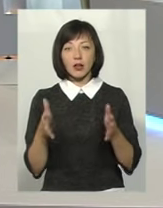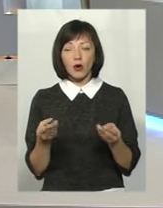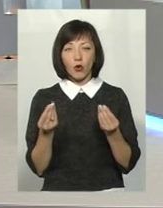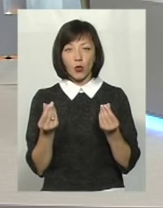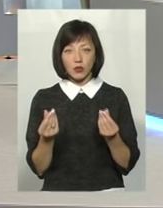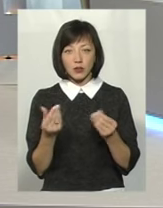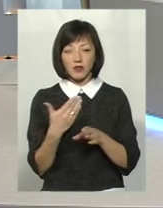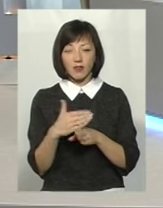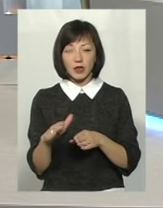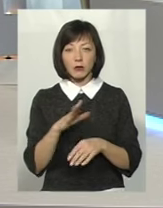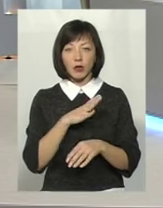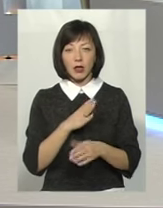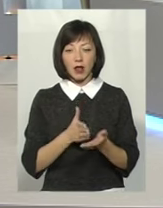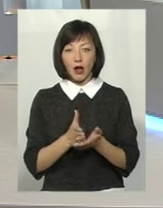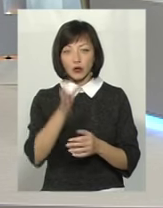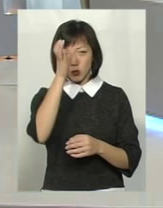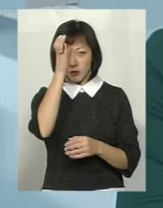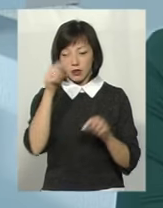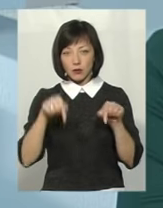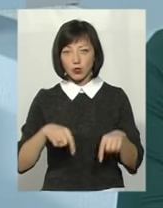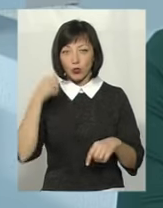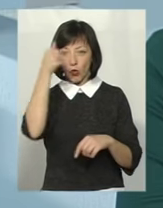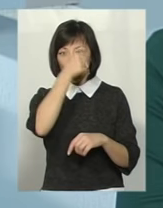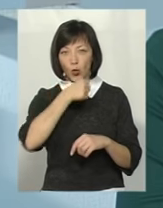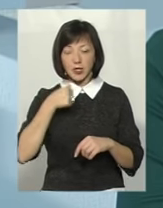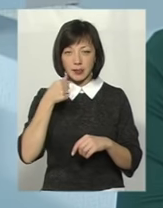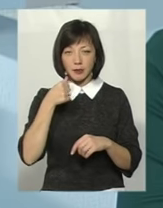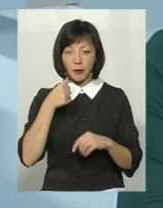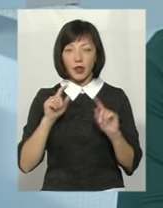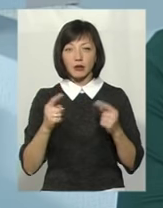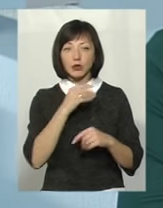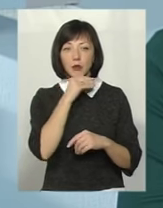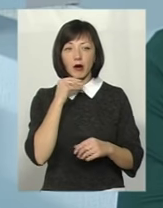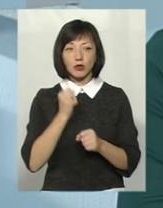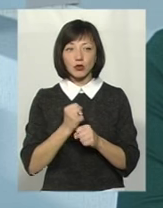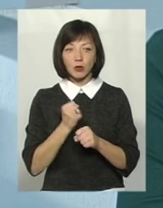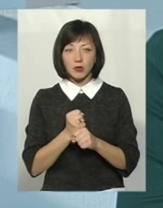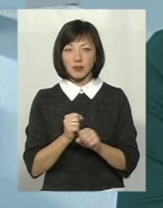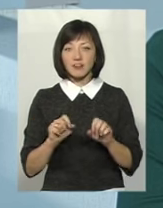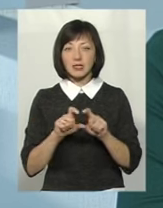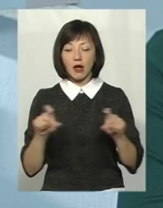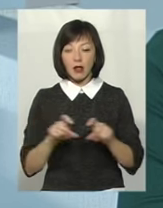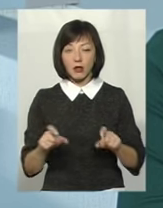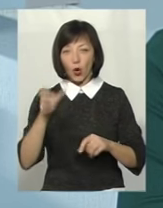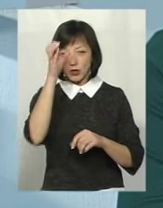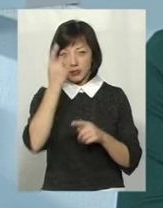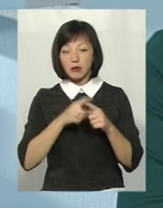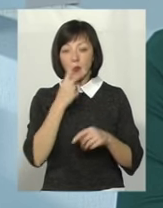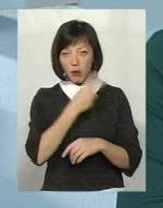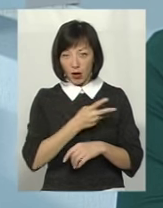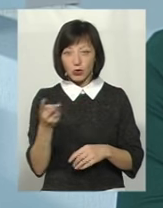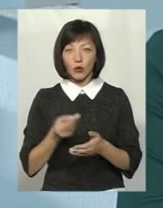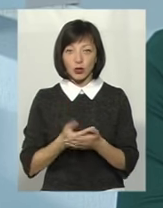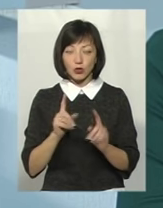виділені були на галузь освіта в цьому році міською владою. Дуже багато зроблено в закладах освіти, вони це бачать, вони це